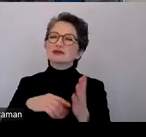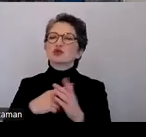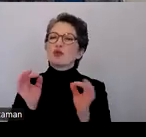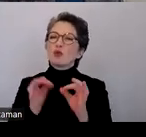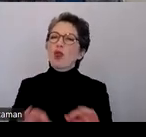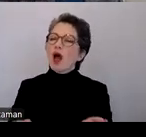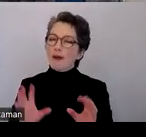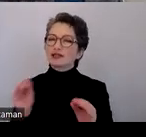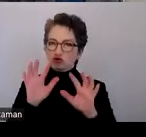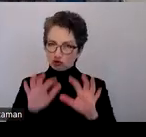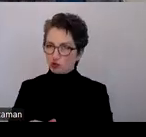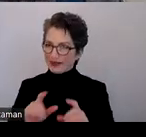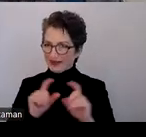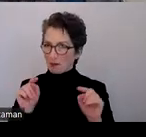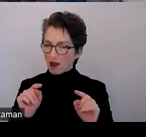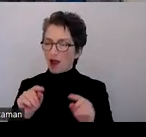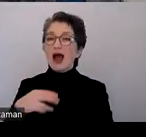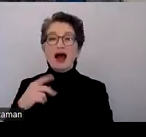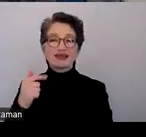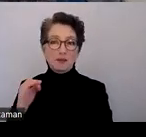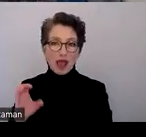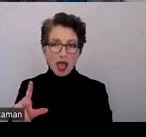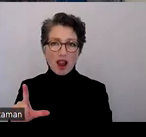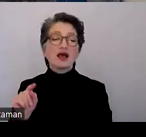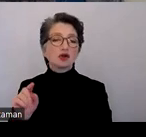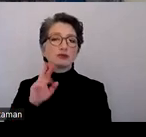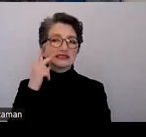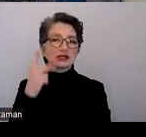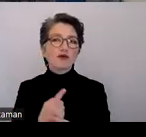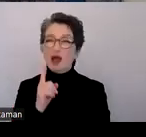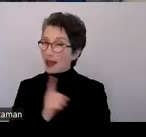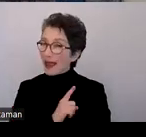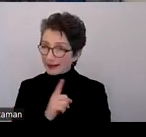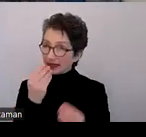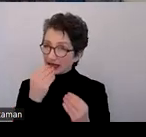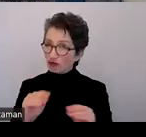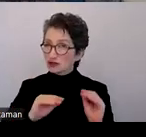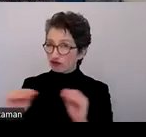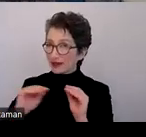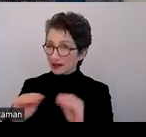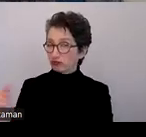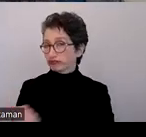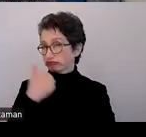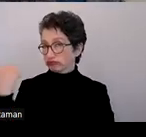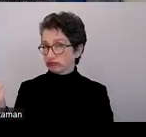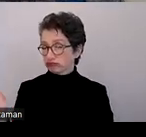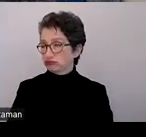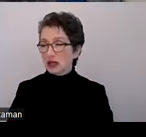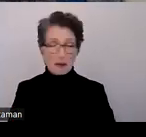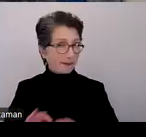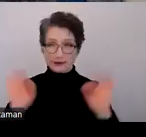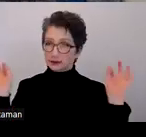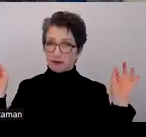HTML wird oft übersehen, ist aber eigentlich, was Informationsvermittlung anbelangt, die am